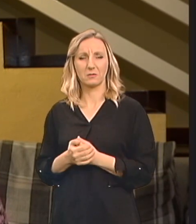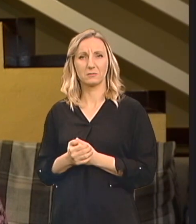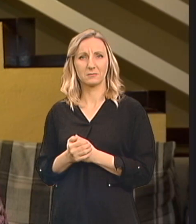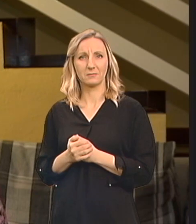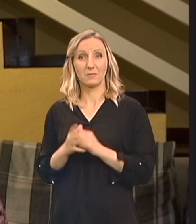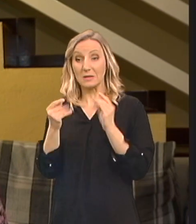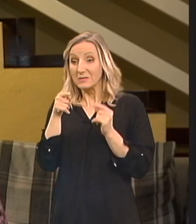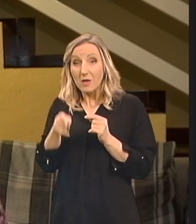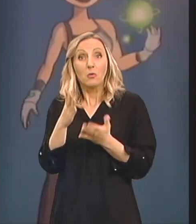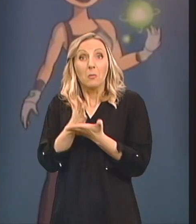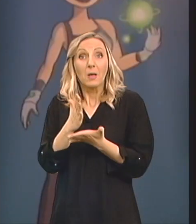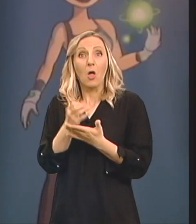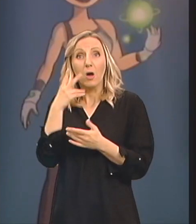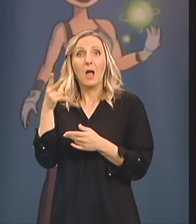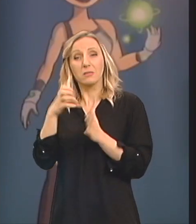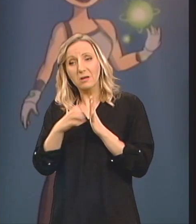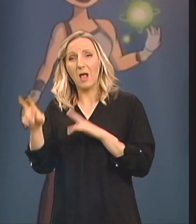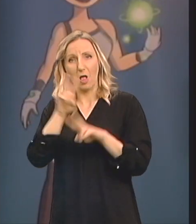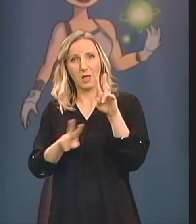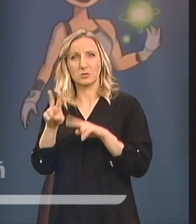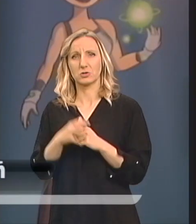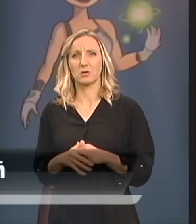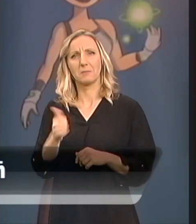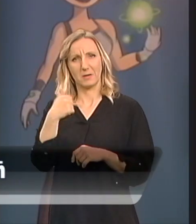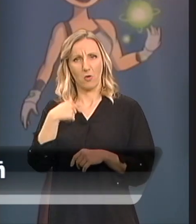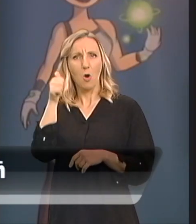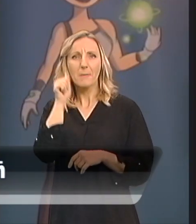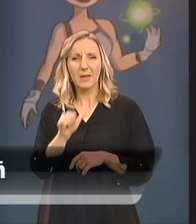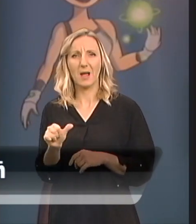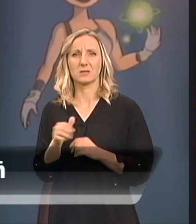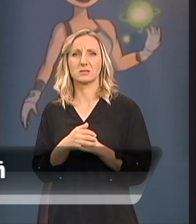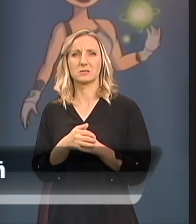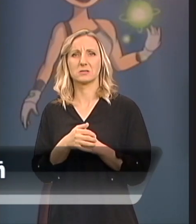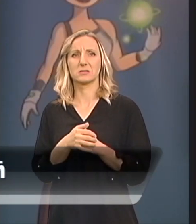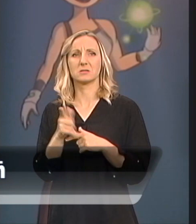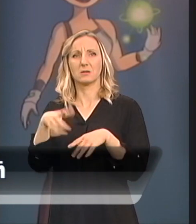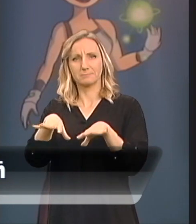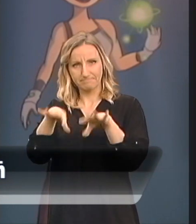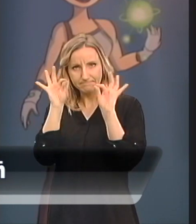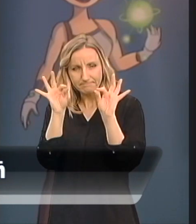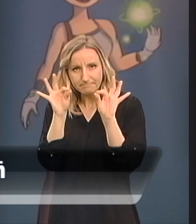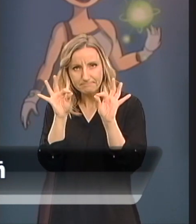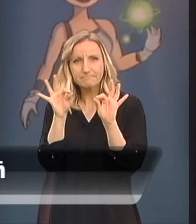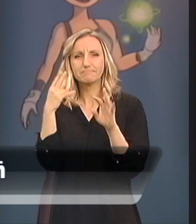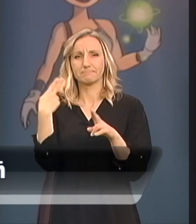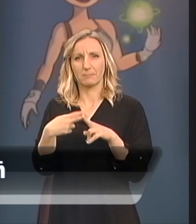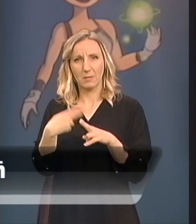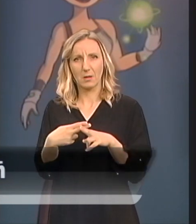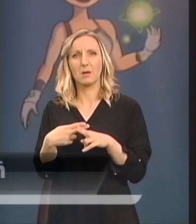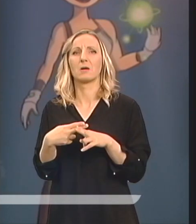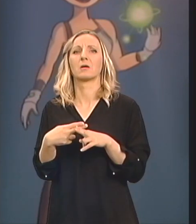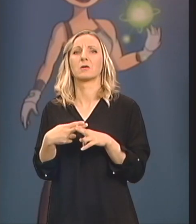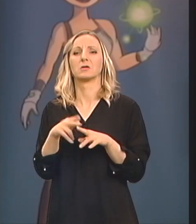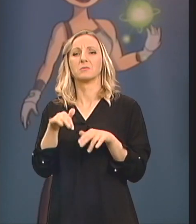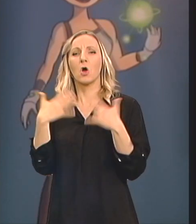izličenje Ja sam prvo imala operaciju Otkrivena je Diagnoza Uslijedilo je Osam